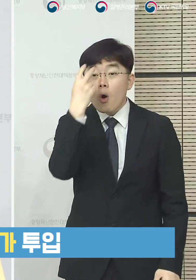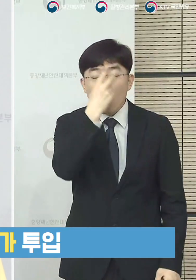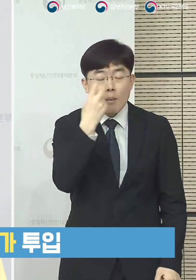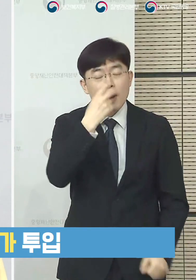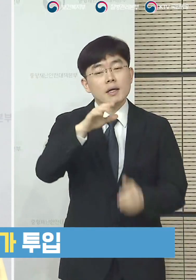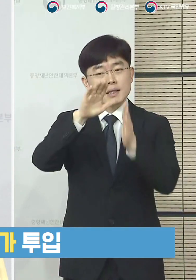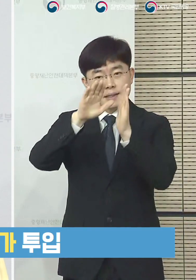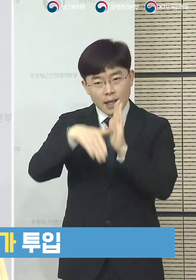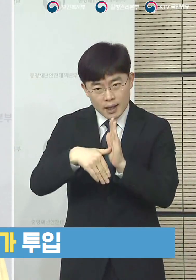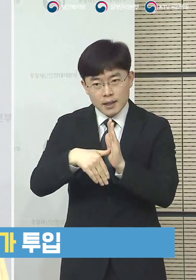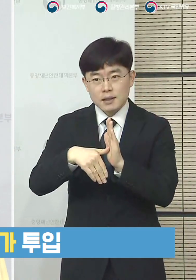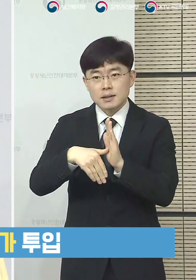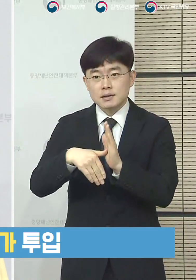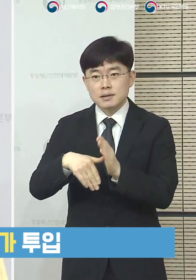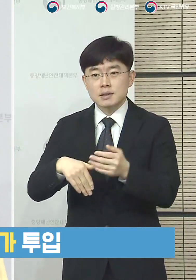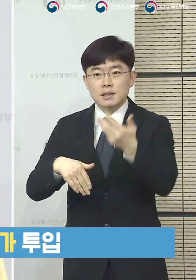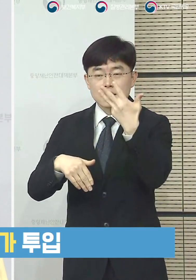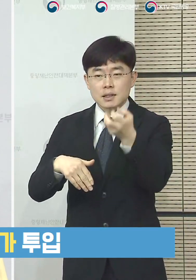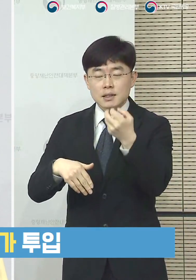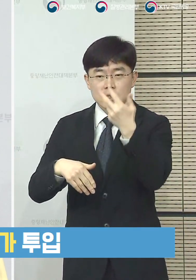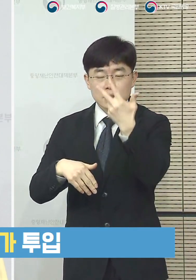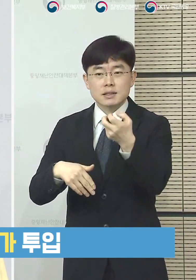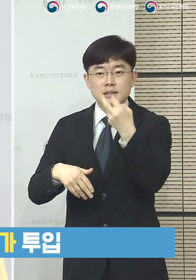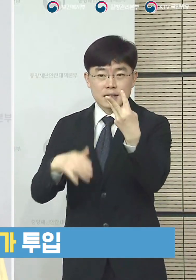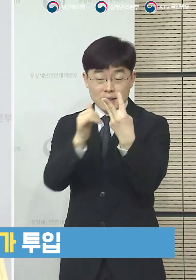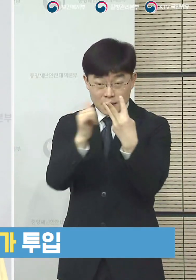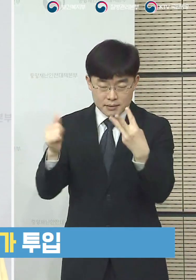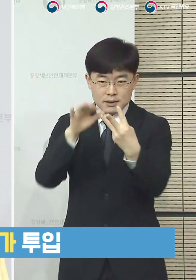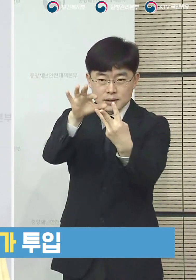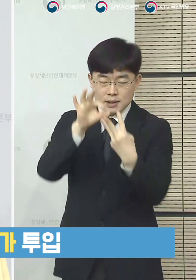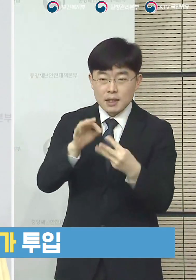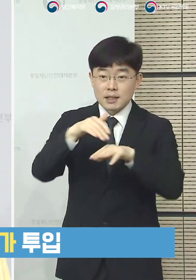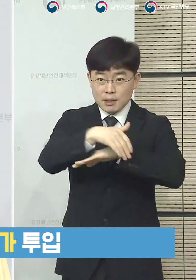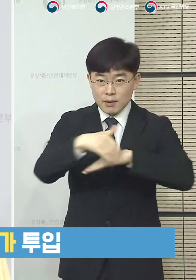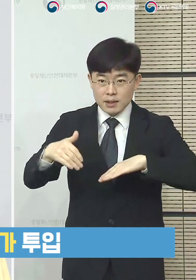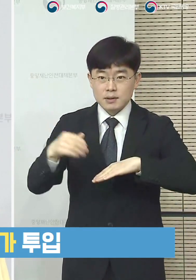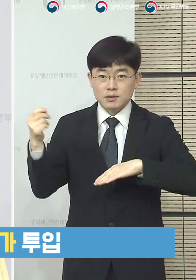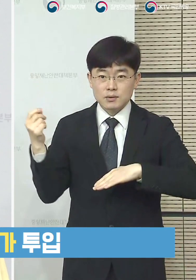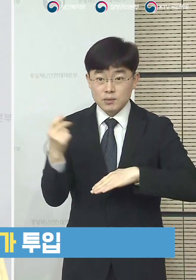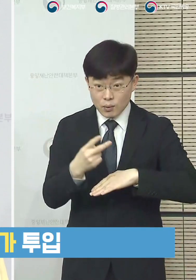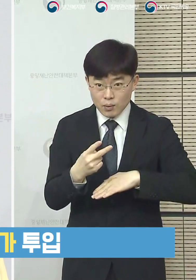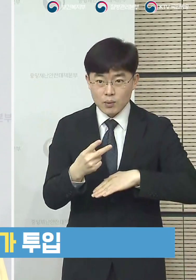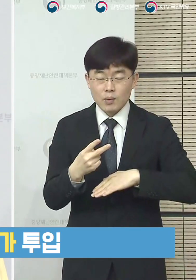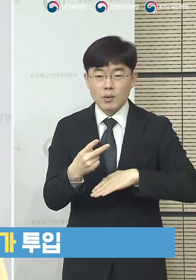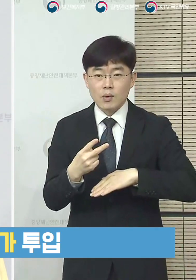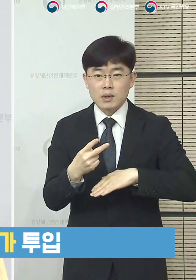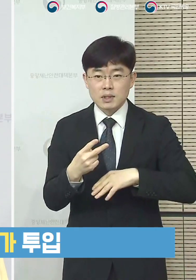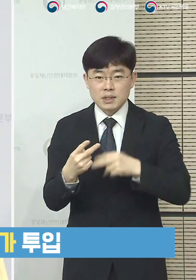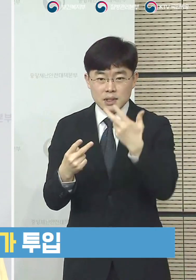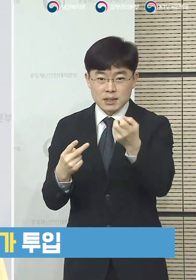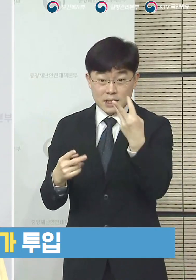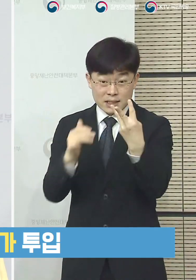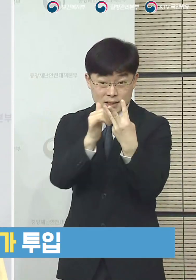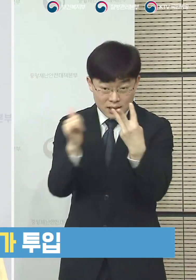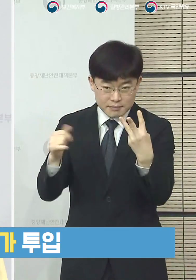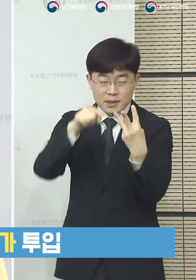단계에 73명의 추가 인력을 투입을 하려고 합니다. 그리고 이 73명에는